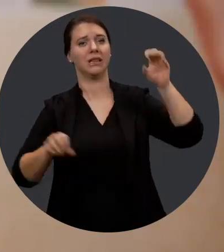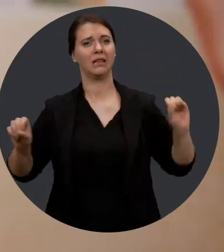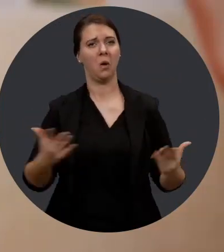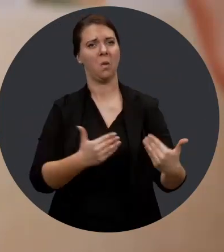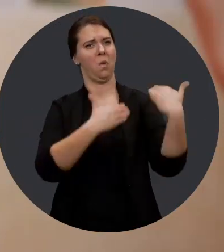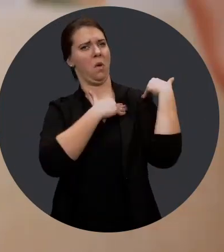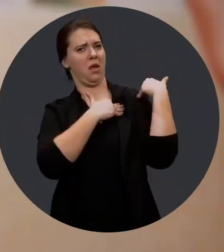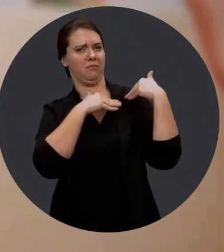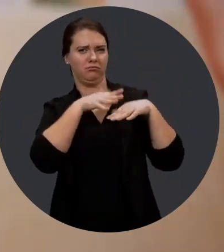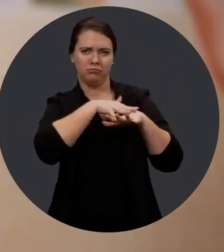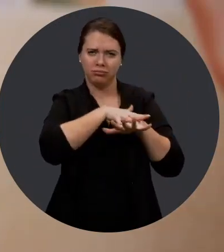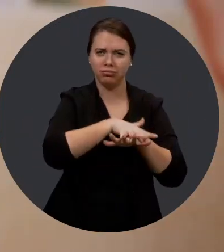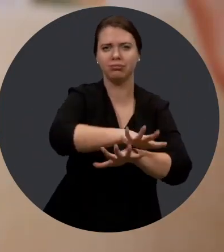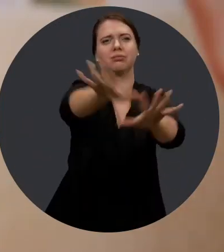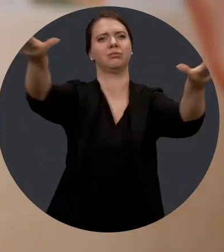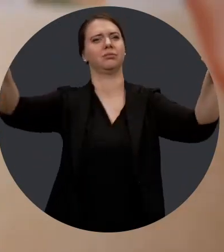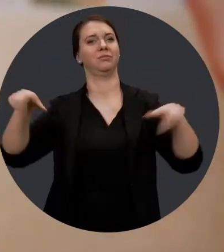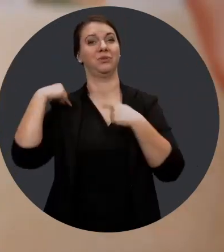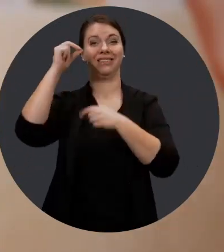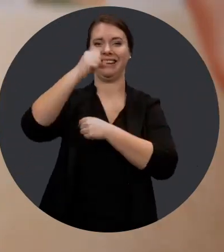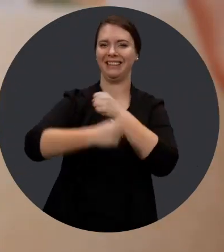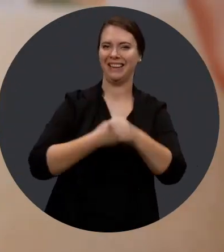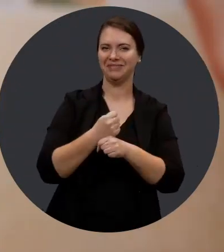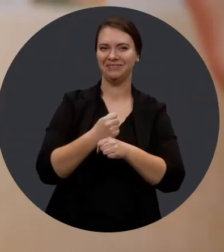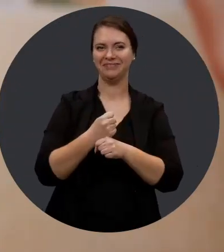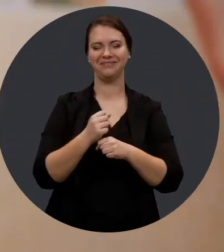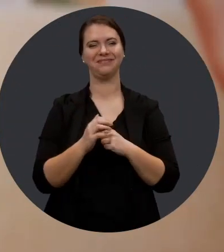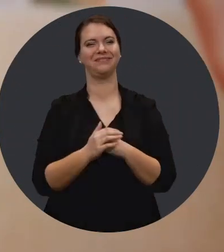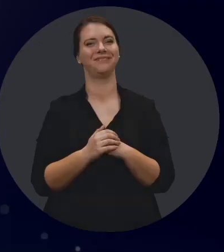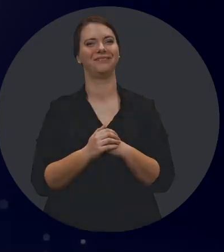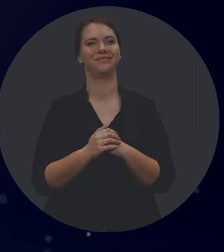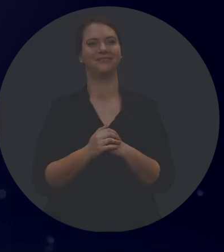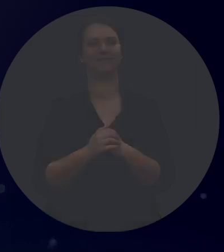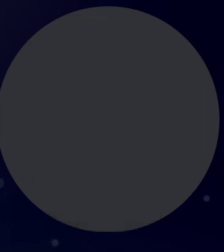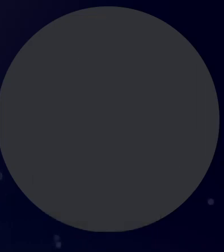Lefebvre a inventé le rôle d'influenceur dans les 30 dernières années.